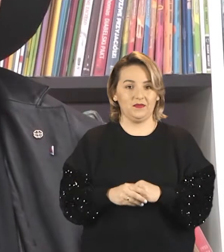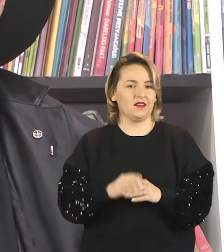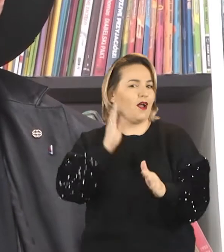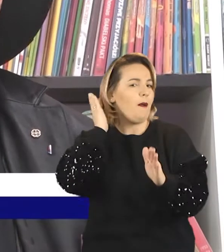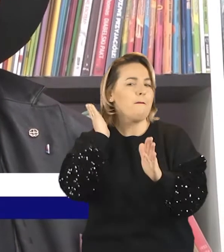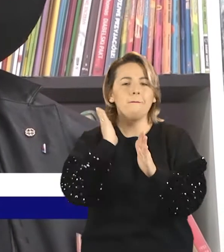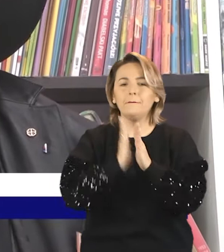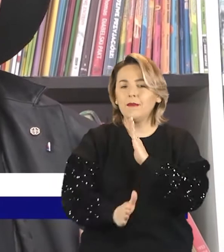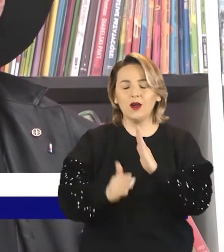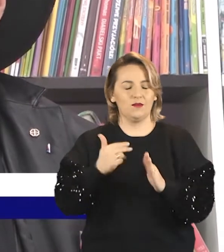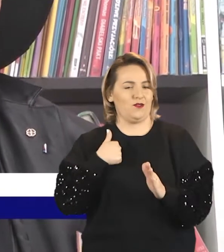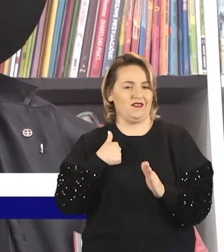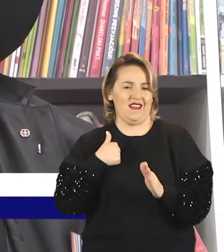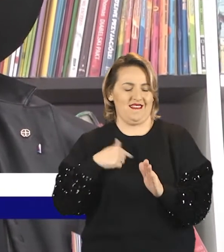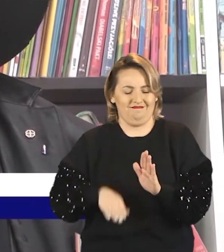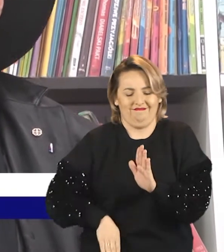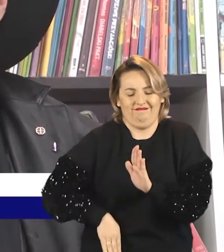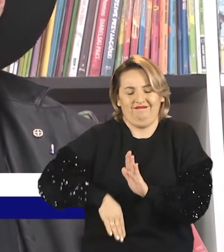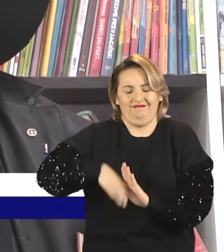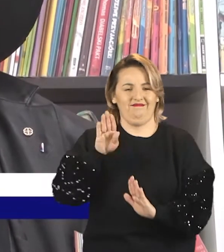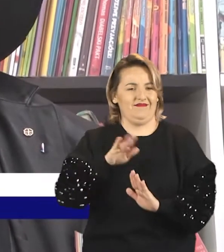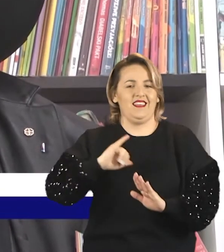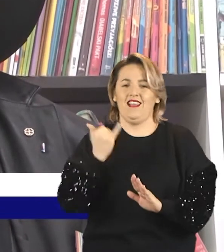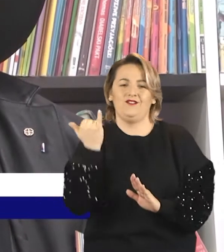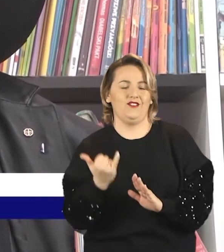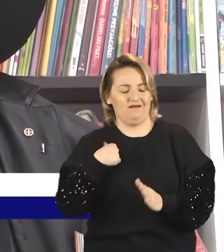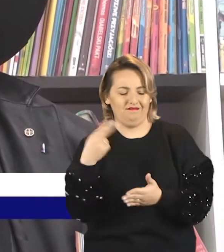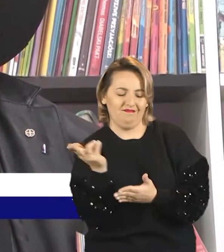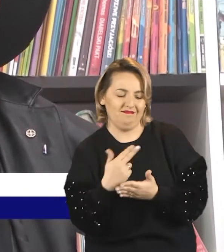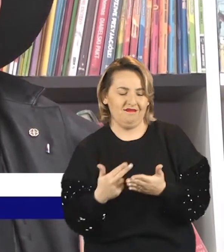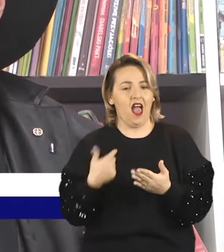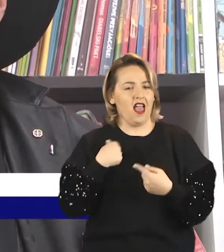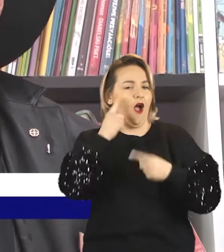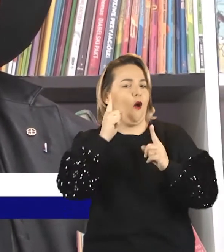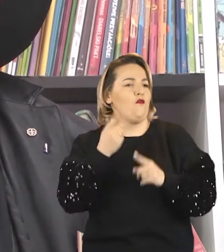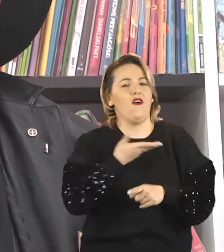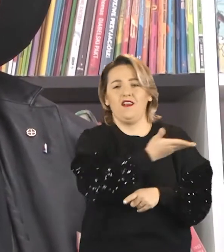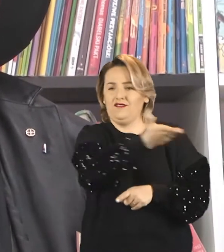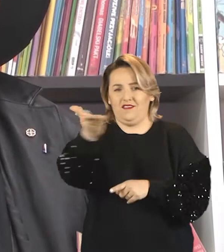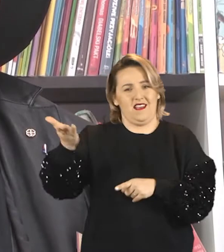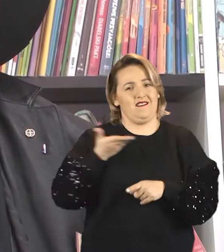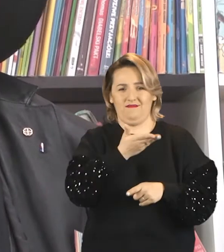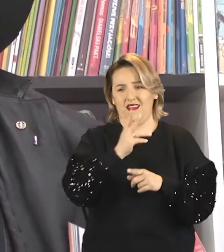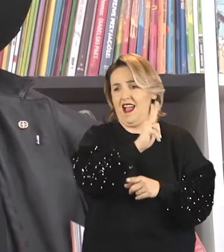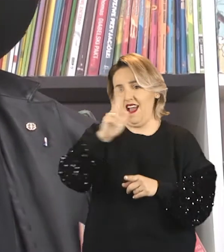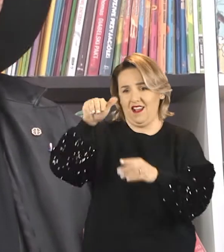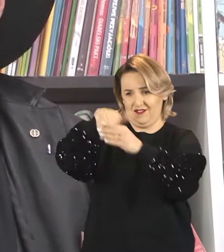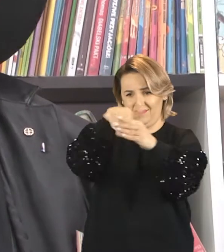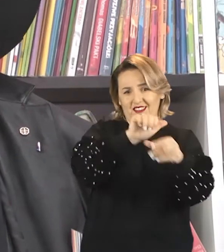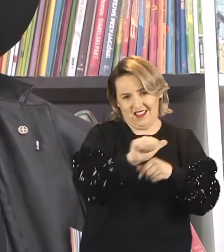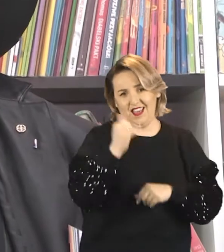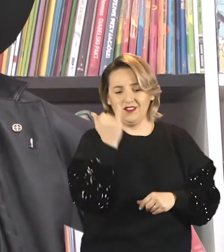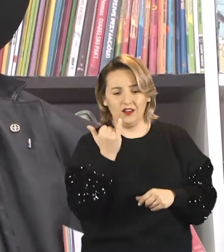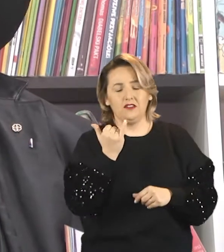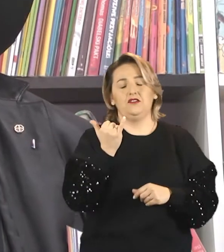Po prostu rysowałem jak każde dziecko, bo uważam, że wszyscy jesteśmy dziećmi, potrafimy rysować, tylko później